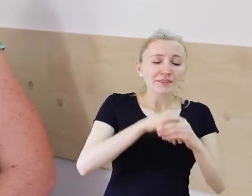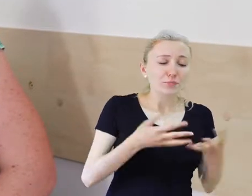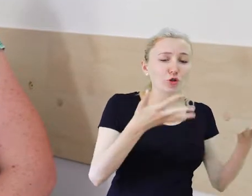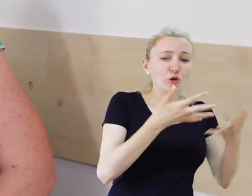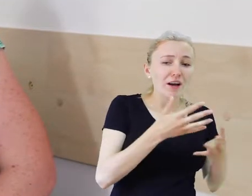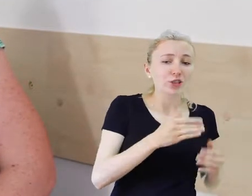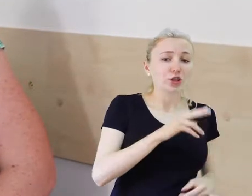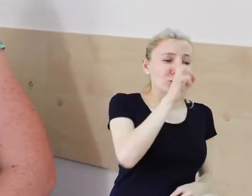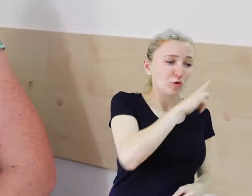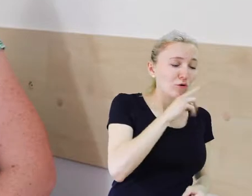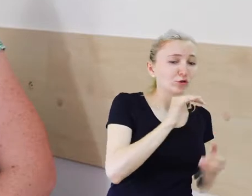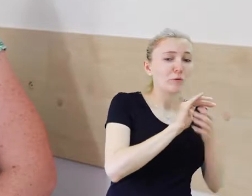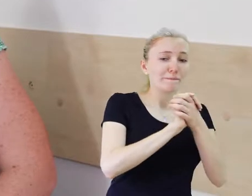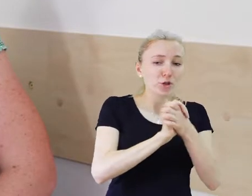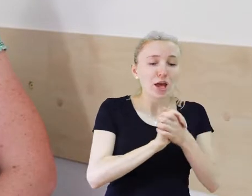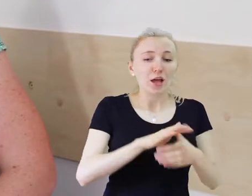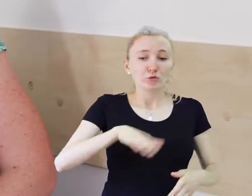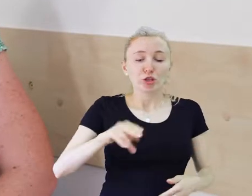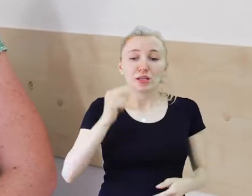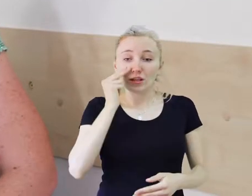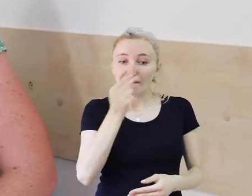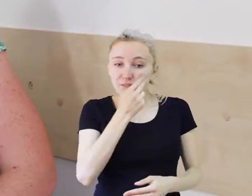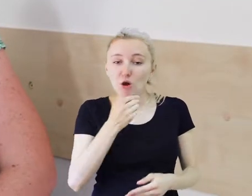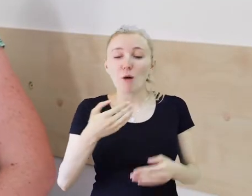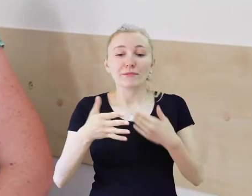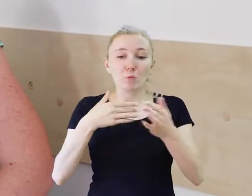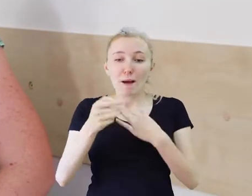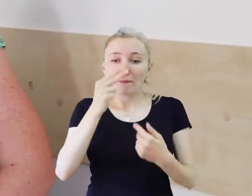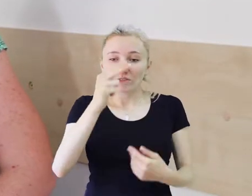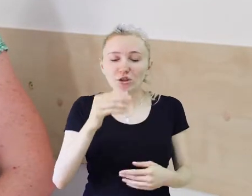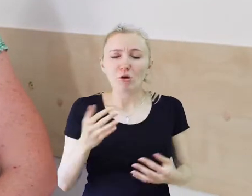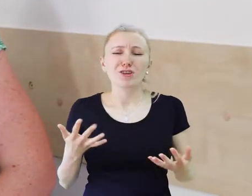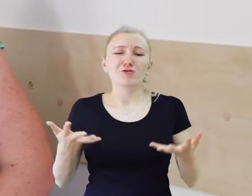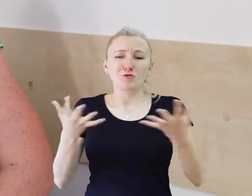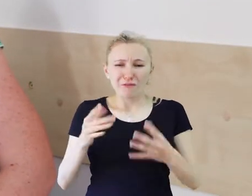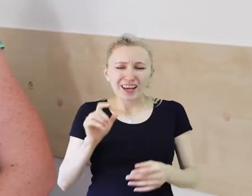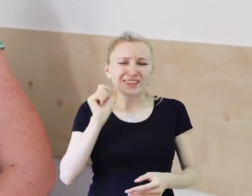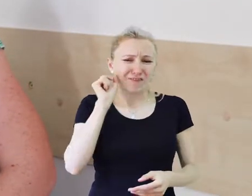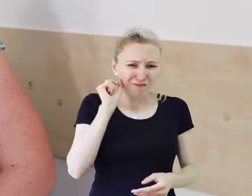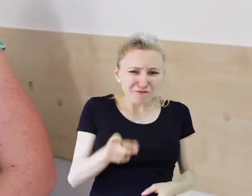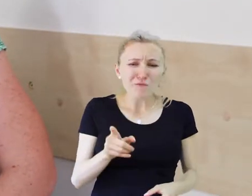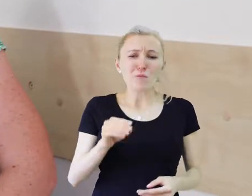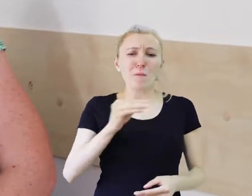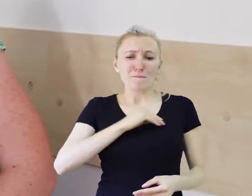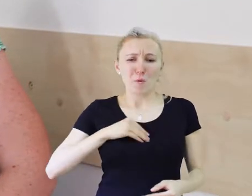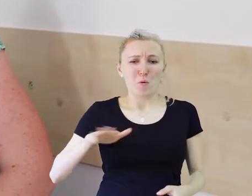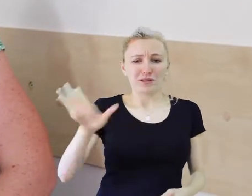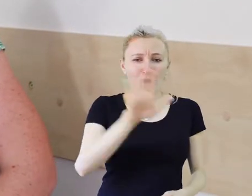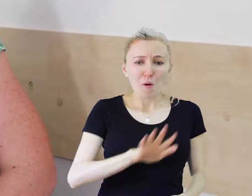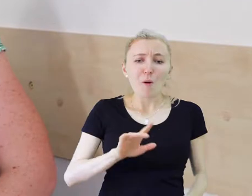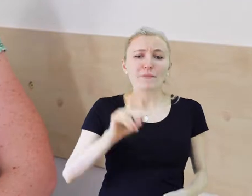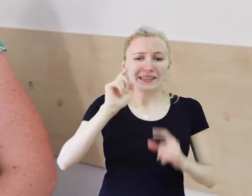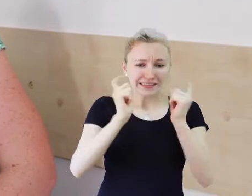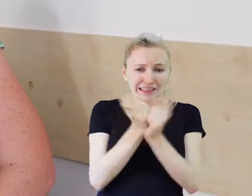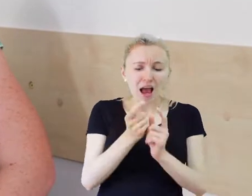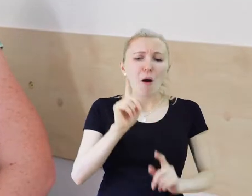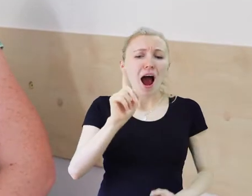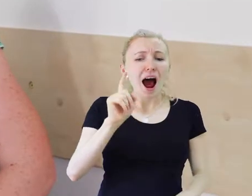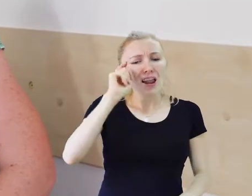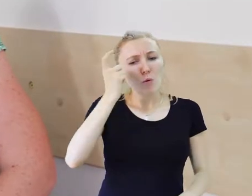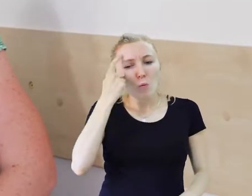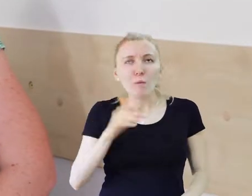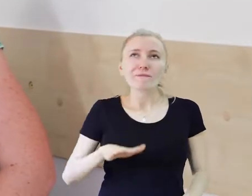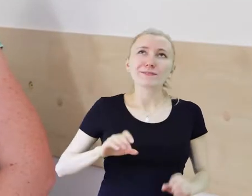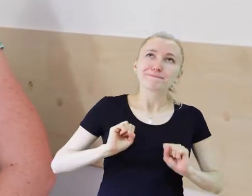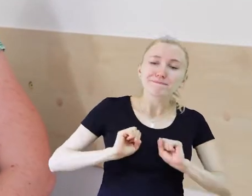Rodziców i Przyjaciół Dzieci Niekdomy i Słowo Zdących. I też to było stowarzyszenie, które działało na całą Polskę. Ale